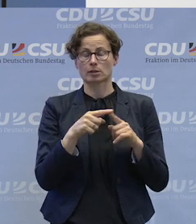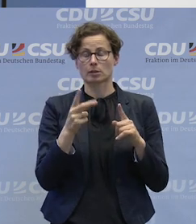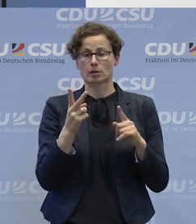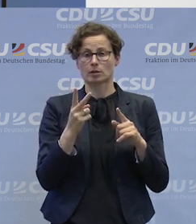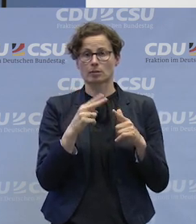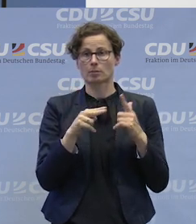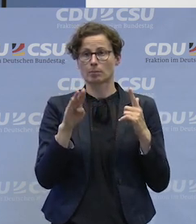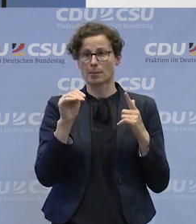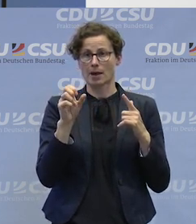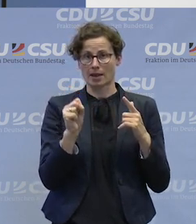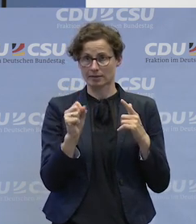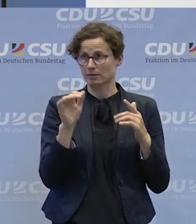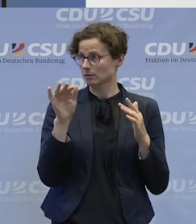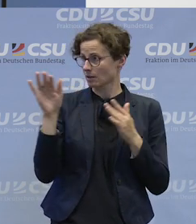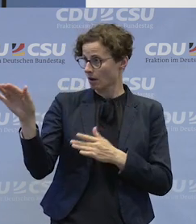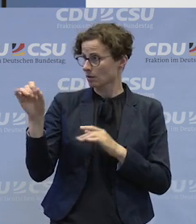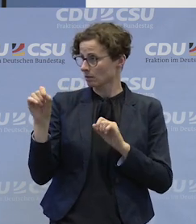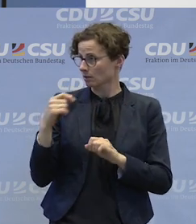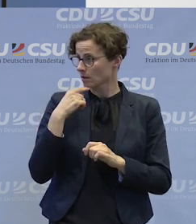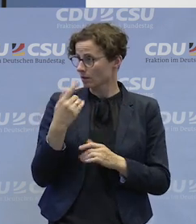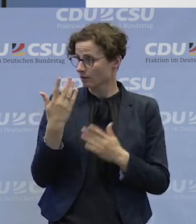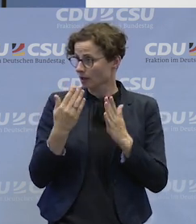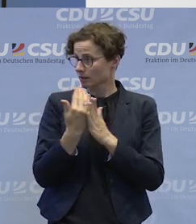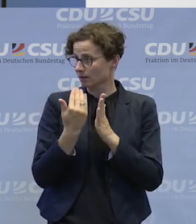BMAS da. Die können es vielleicht auch genauer sagen.